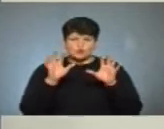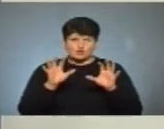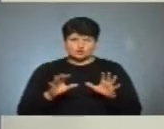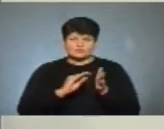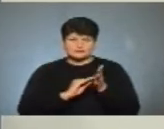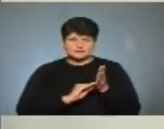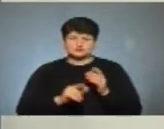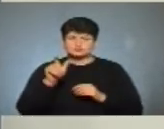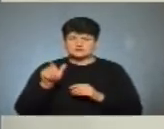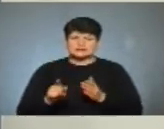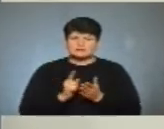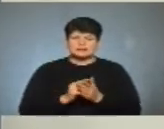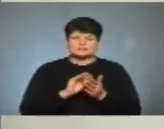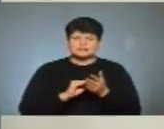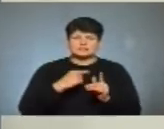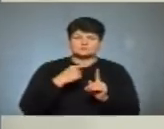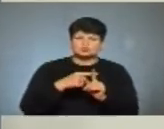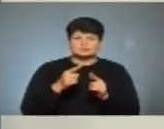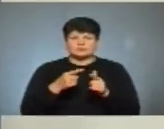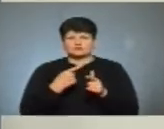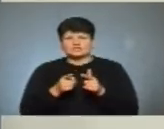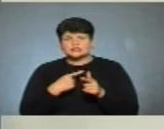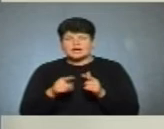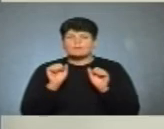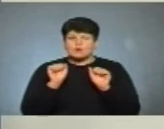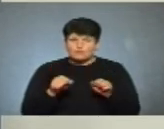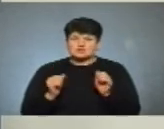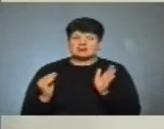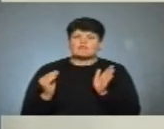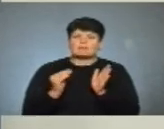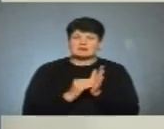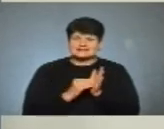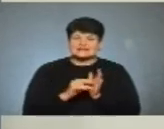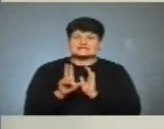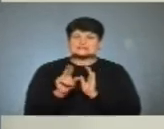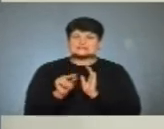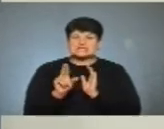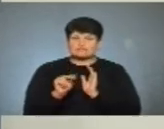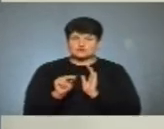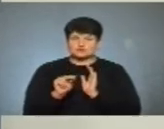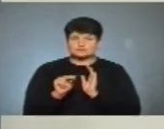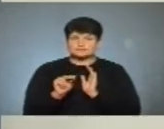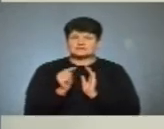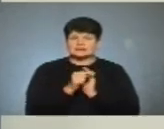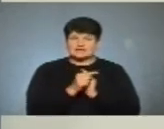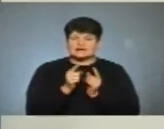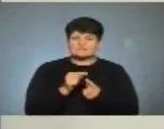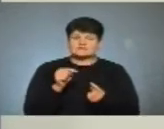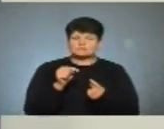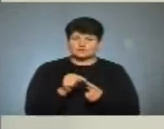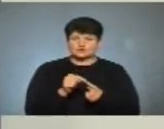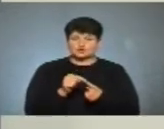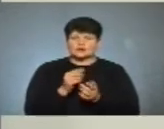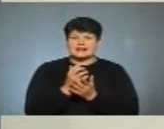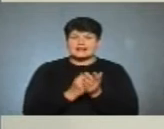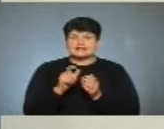поставити плюс або іншу позначку, а також може вписати цифру, відповідно, та, яка відповідає тому чи іншому